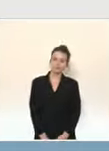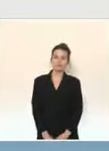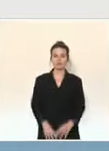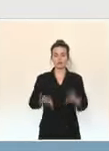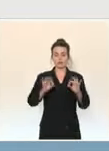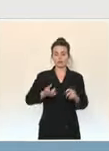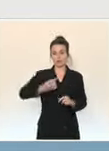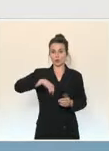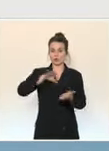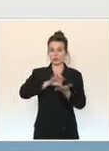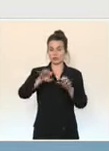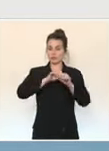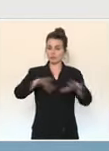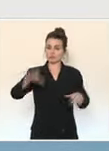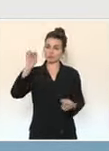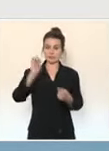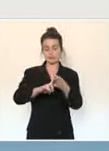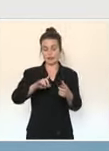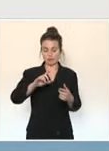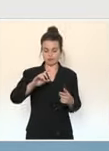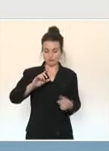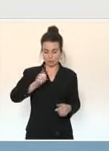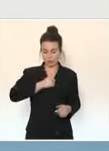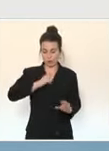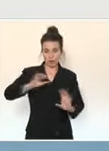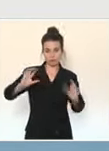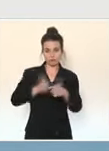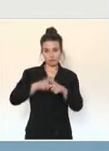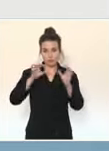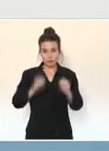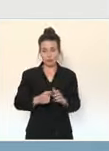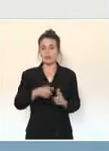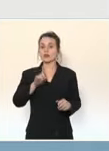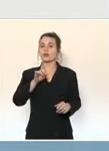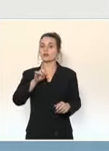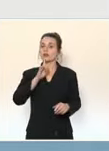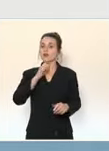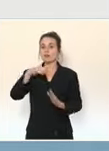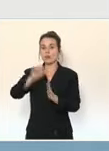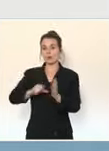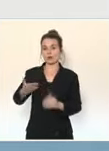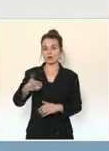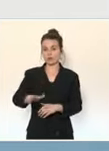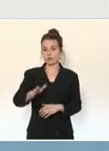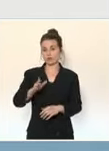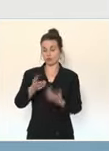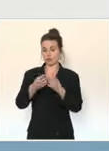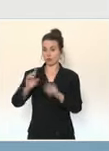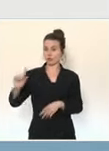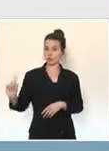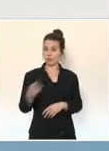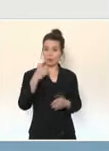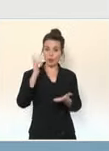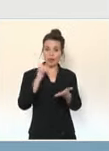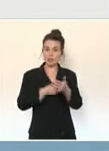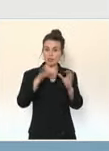dépistage. Ainsi, depuis le 12 avril, les autotests sont disponibles en vente libre pour le grand public, en pharmacie